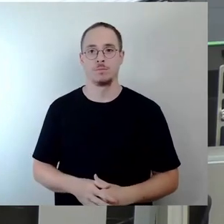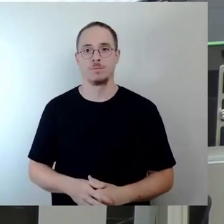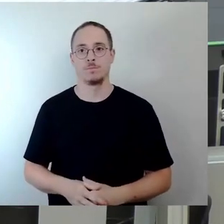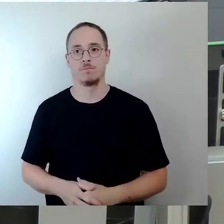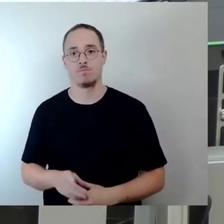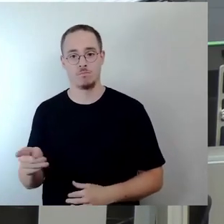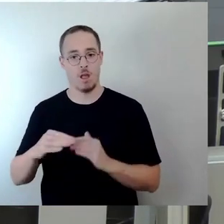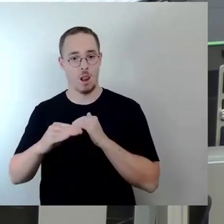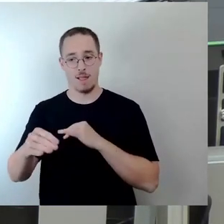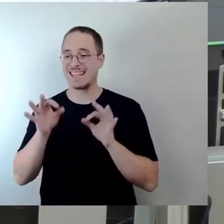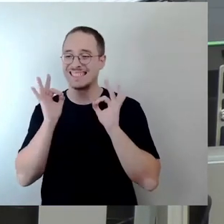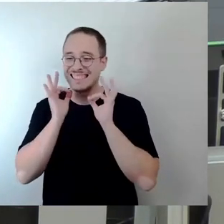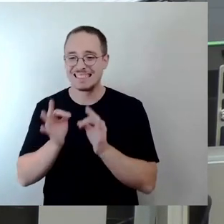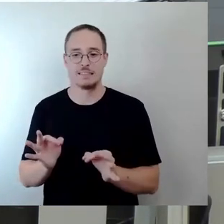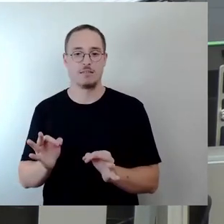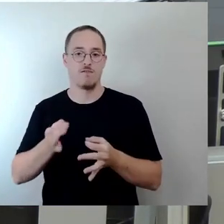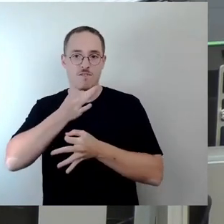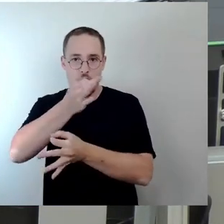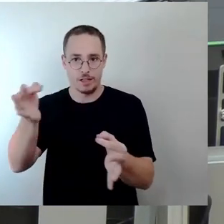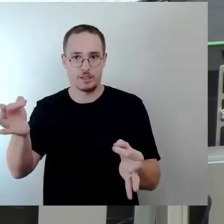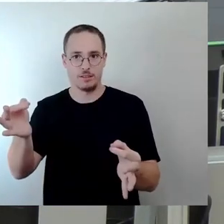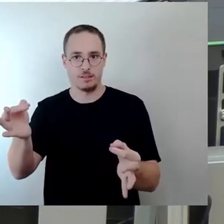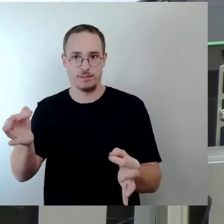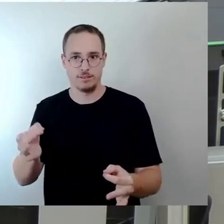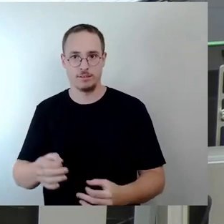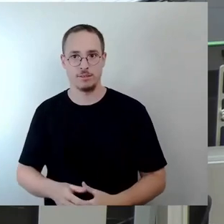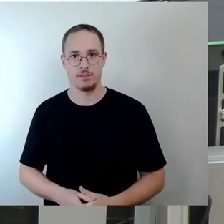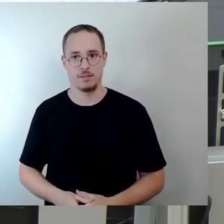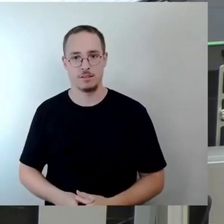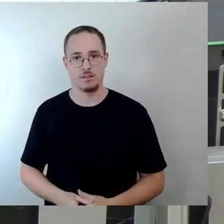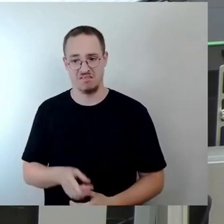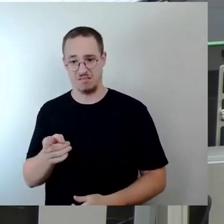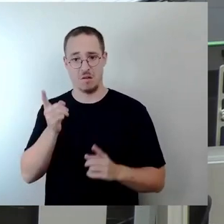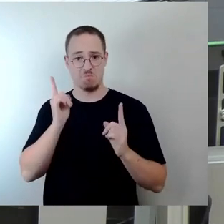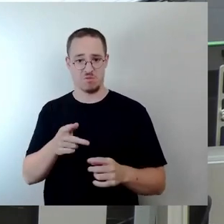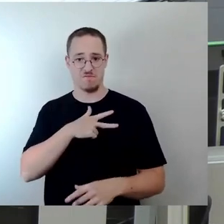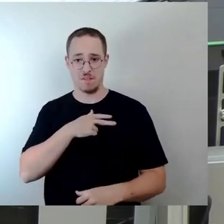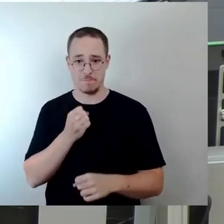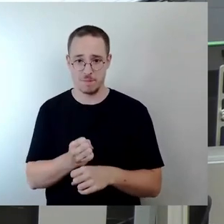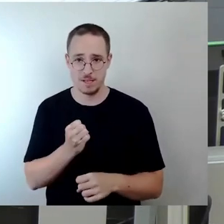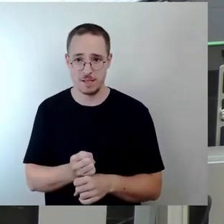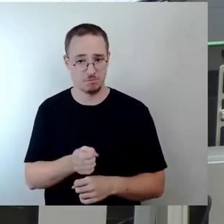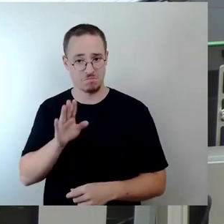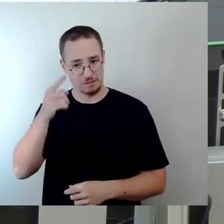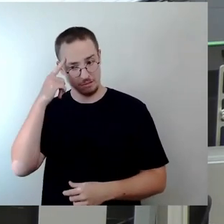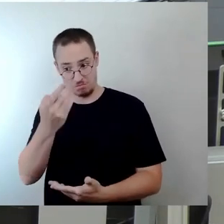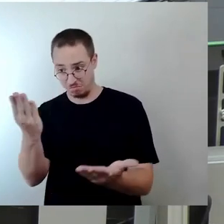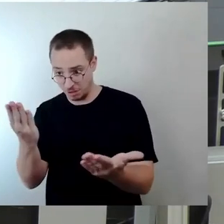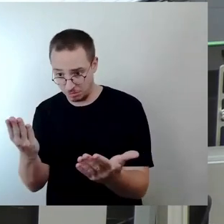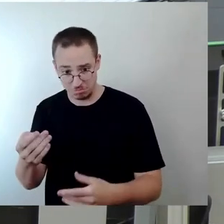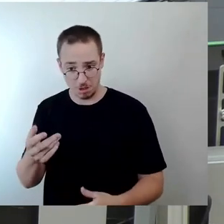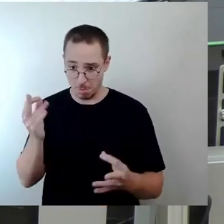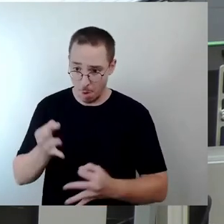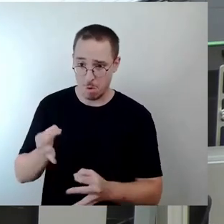befragt, ob das aus Ihrer Sicht dort zwingend notwendig ist. Die Semperoper hat entsprechend Ihre Ketten dort